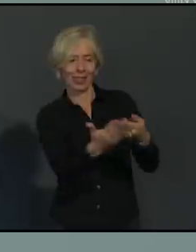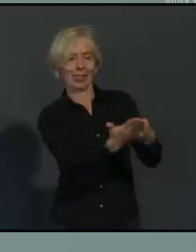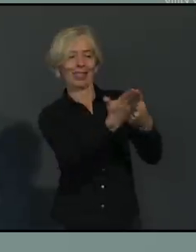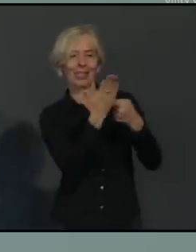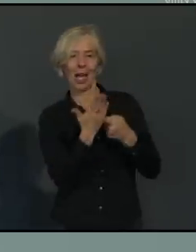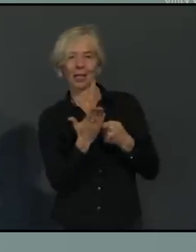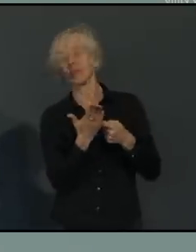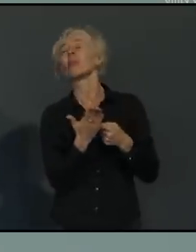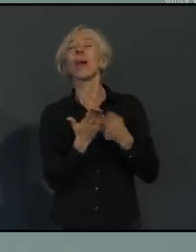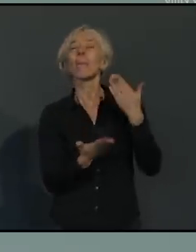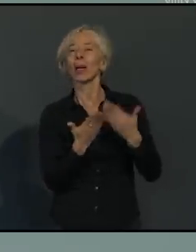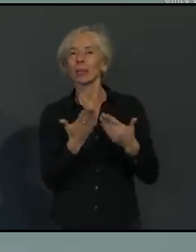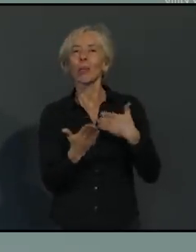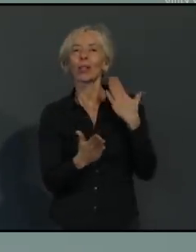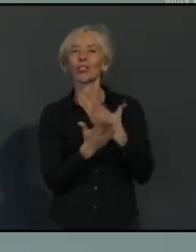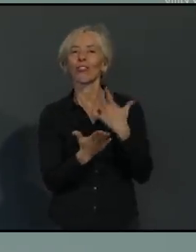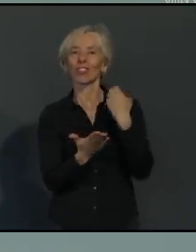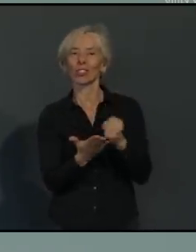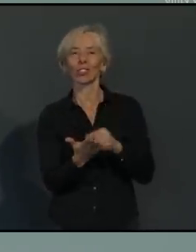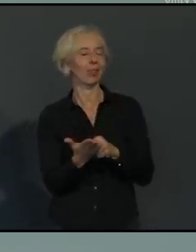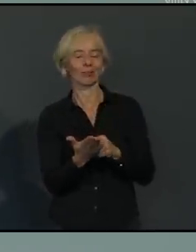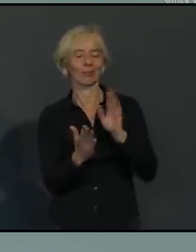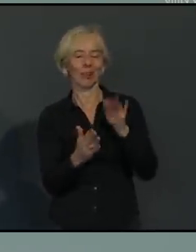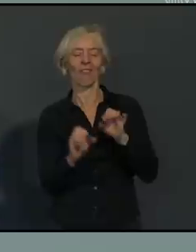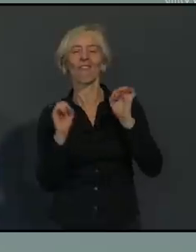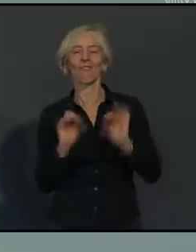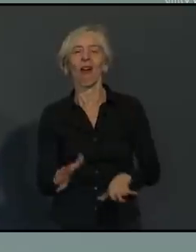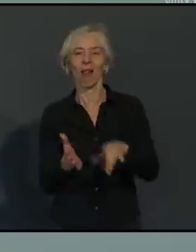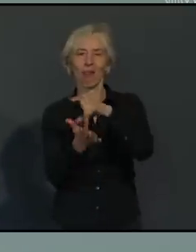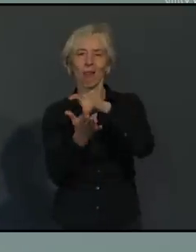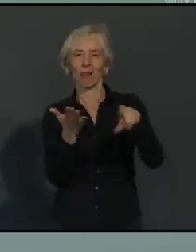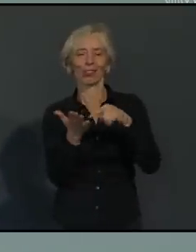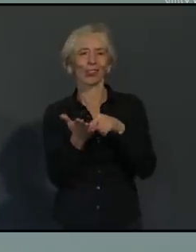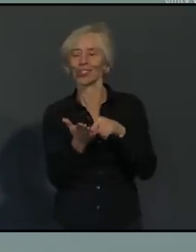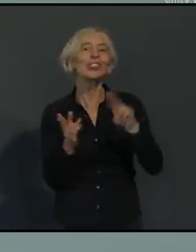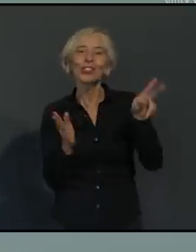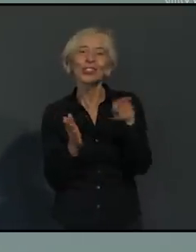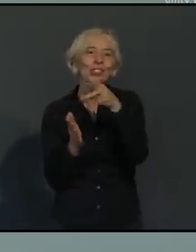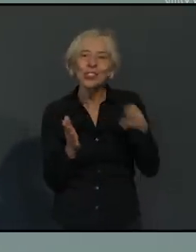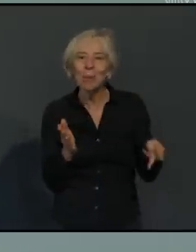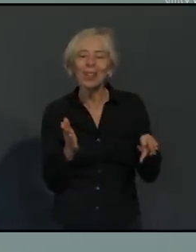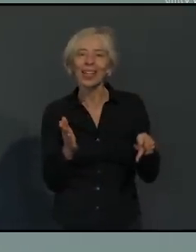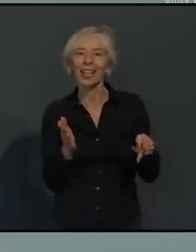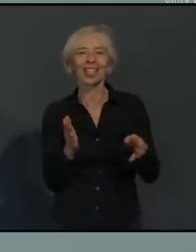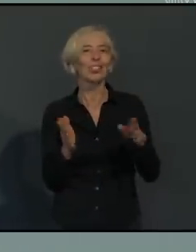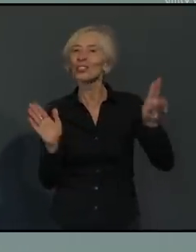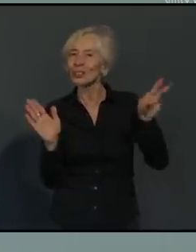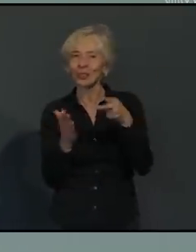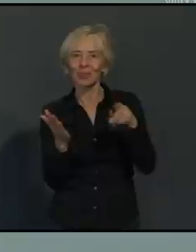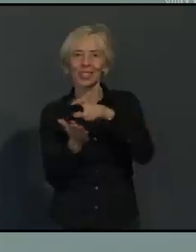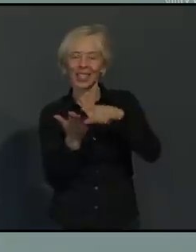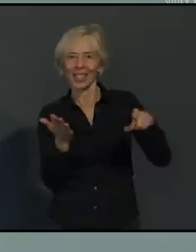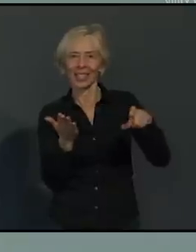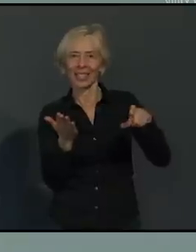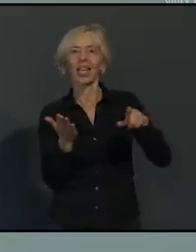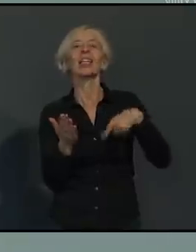weil wir feststellen oder in der Vergangenheit in diesem Bereich Unregelmäßigkeiten festgestellt haben und wir keine Umgehung